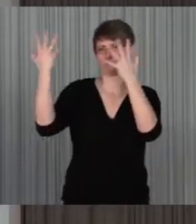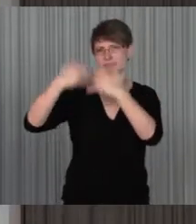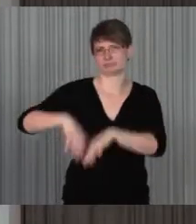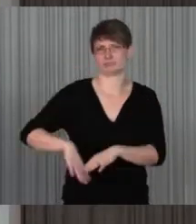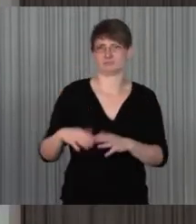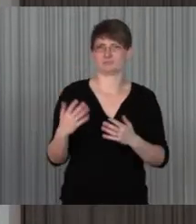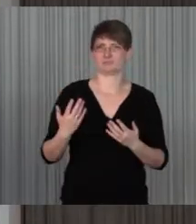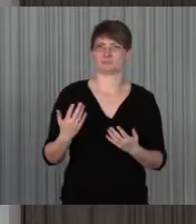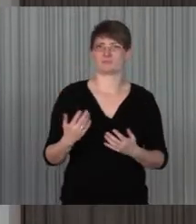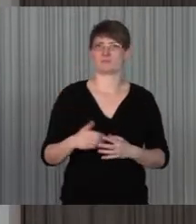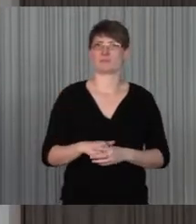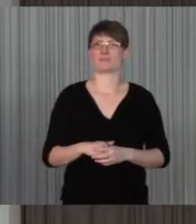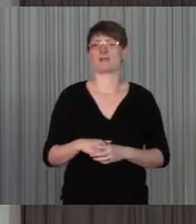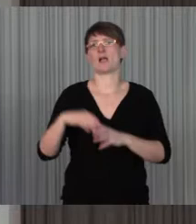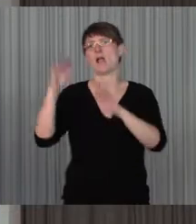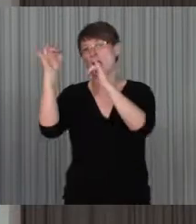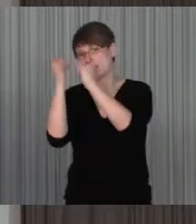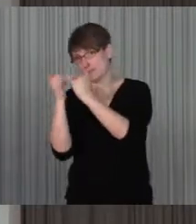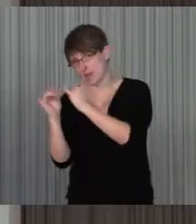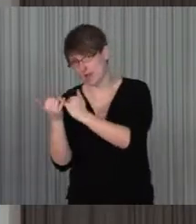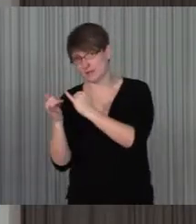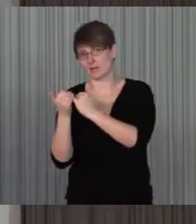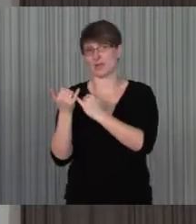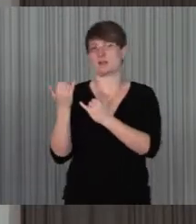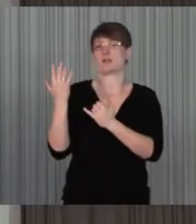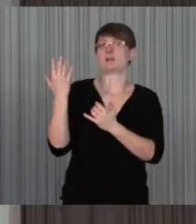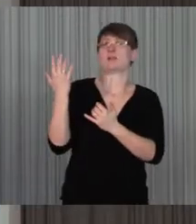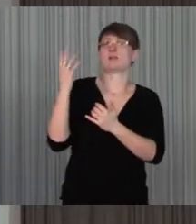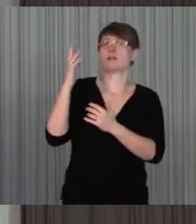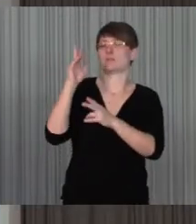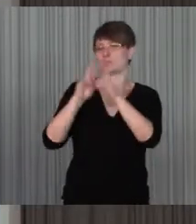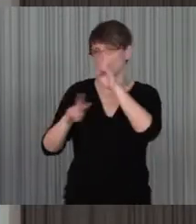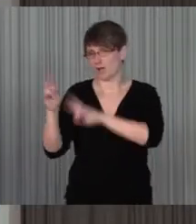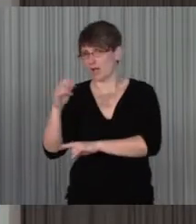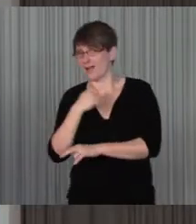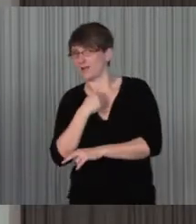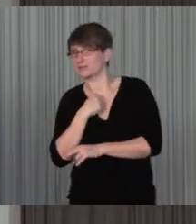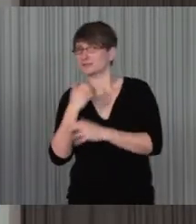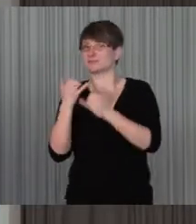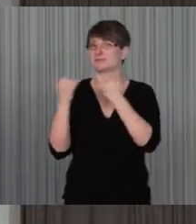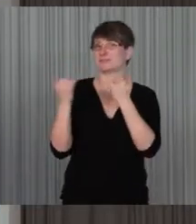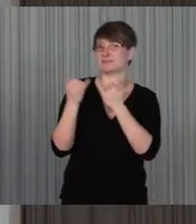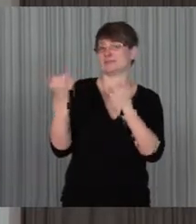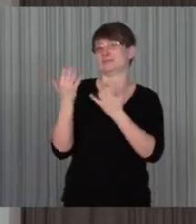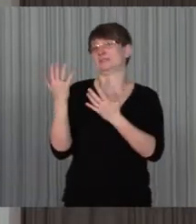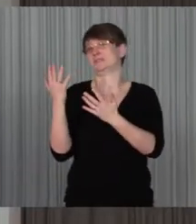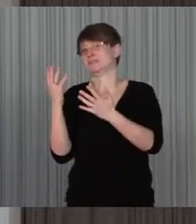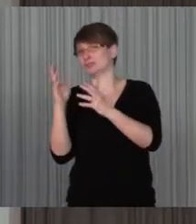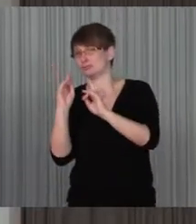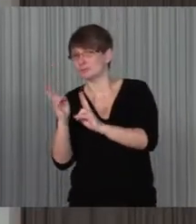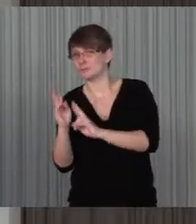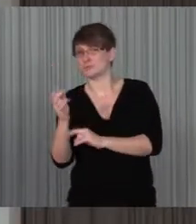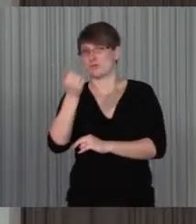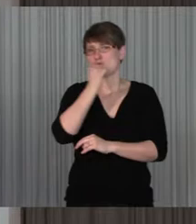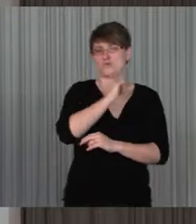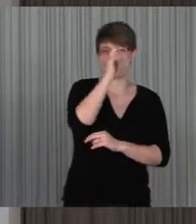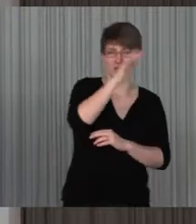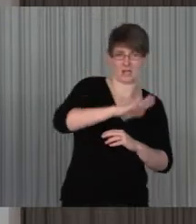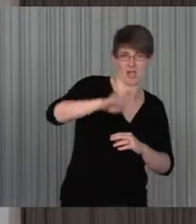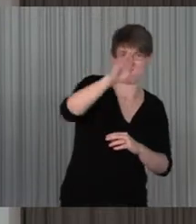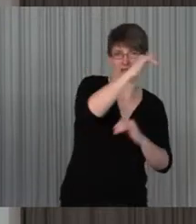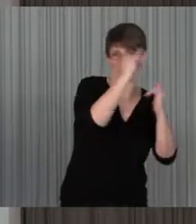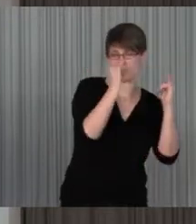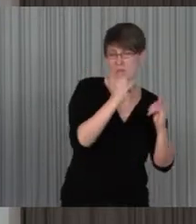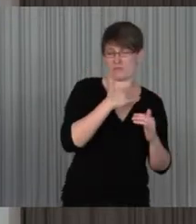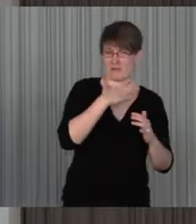zusammenzukommen, es gibt extra bei den Eltern und ihre Kinder auch tatsächlich sehr gut betreut, wer hat extra bei Jugendgruppen in Einrichtung auch mal die